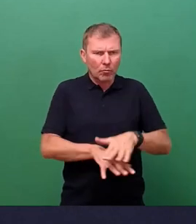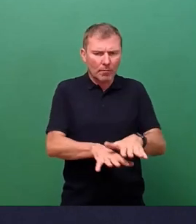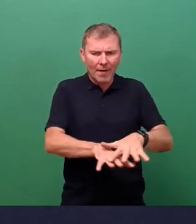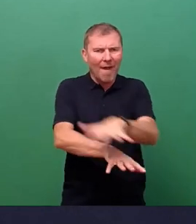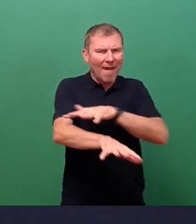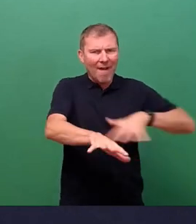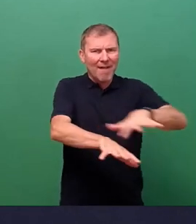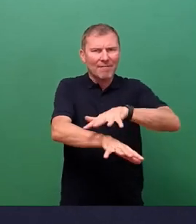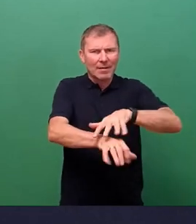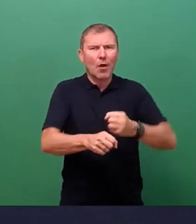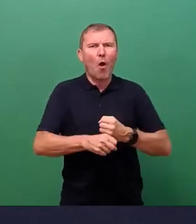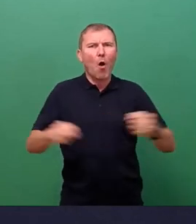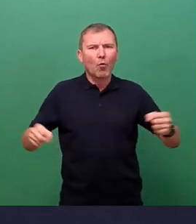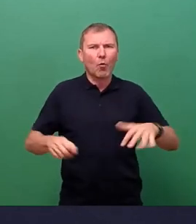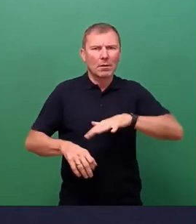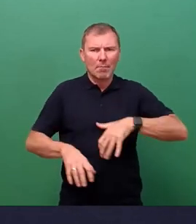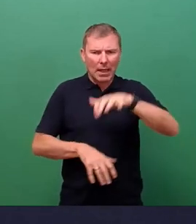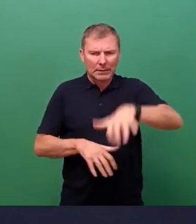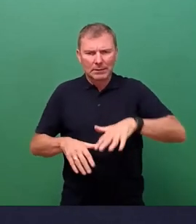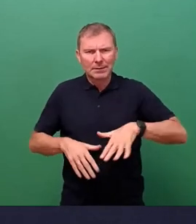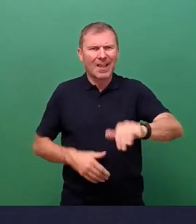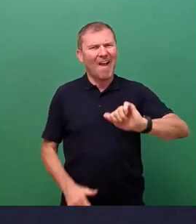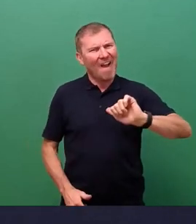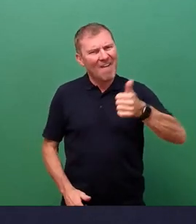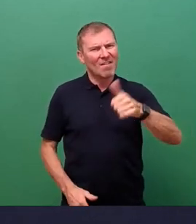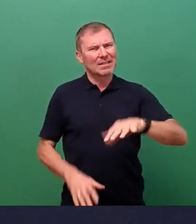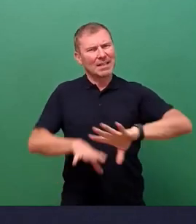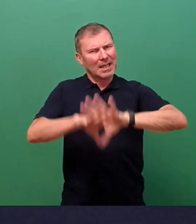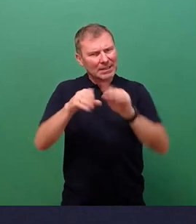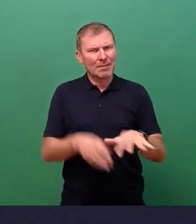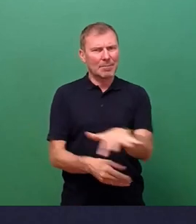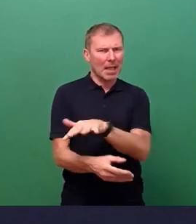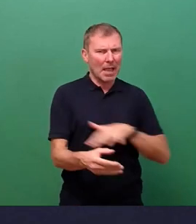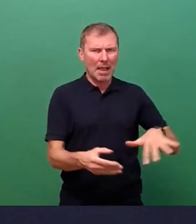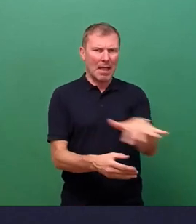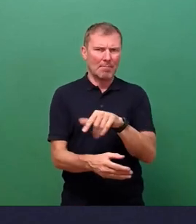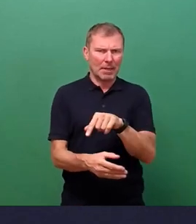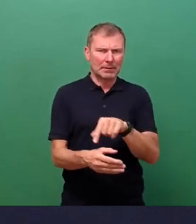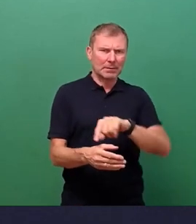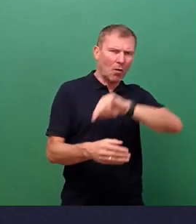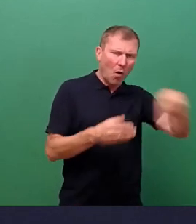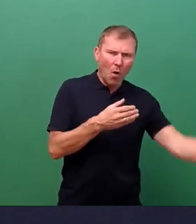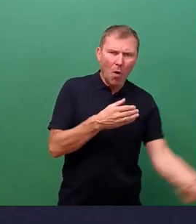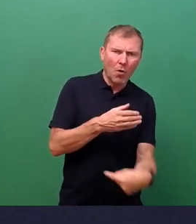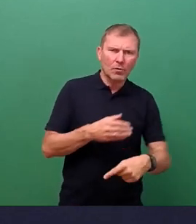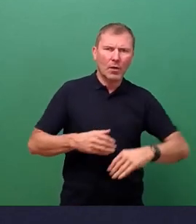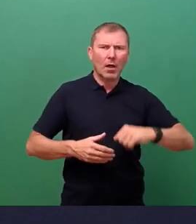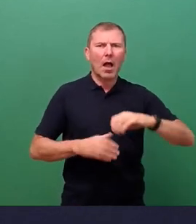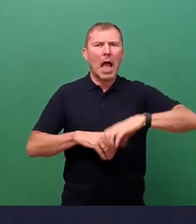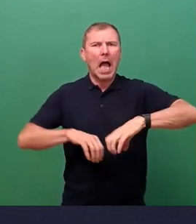Umgriff, also fast sozusagen die gesamte Fläche unter dem Pflasterbelag bilden.